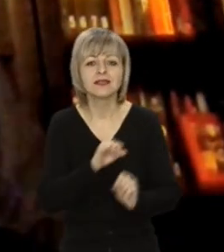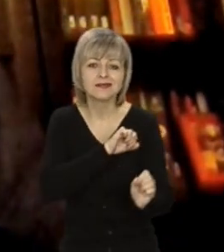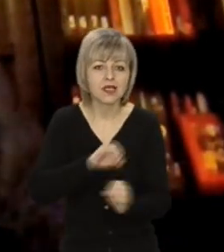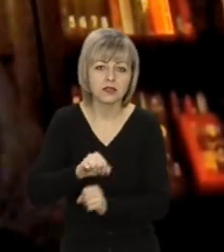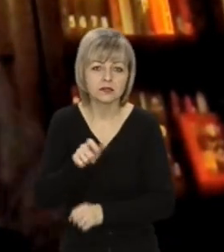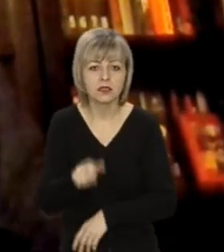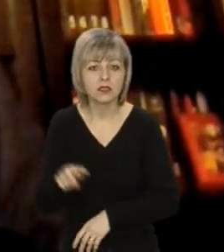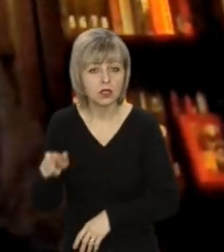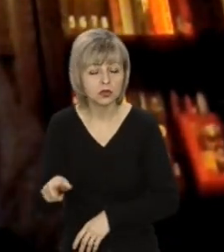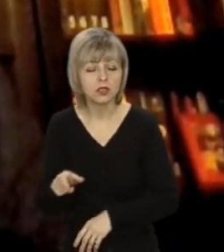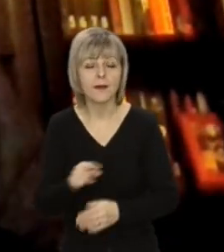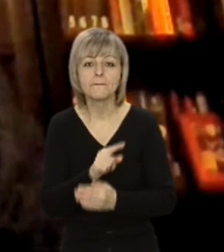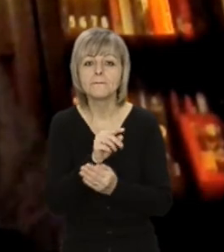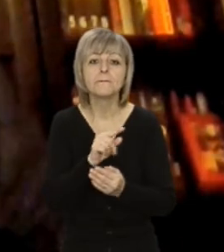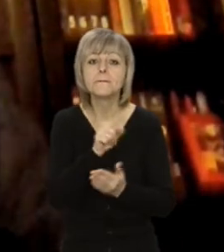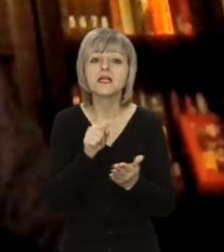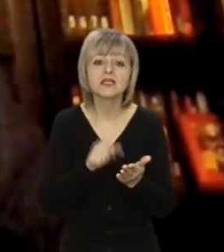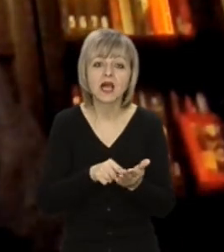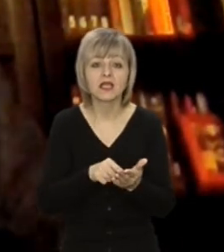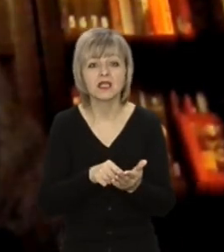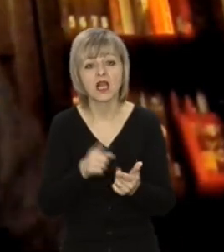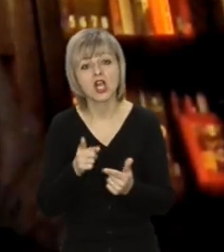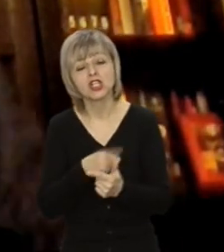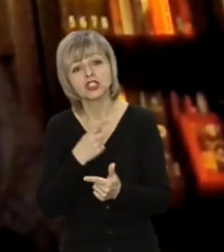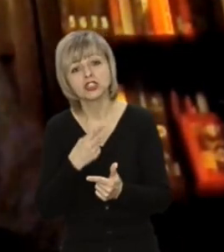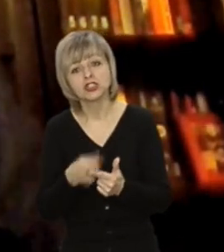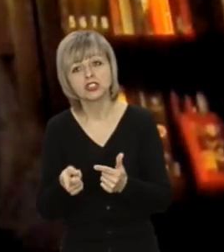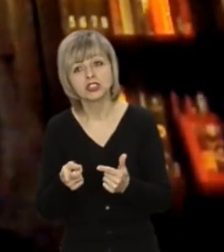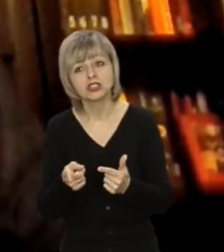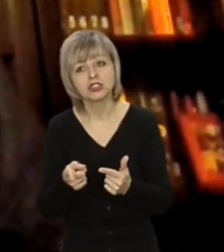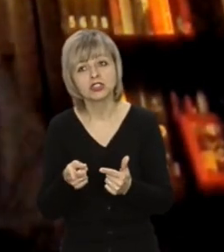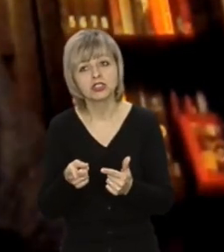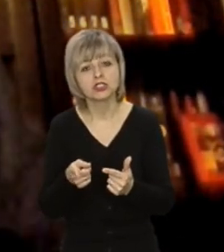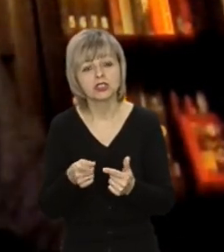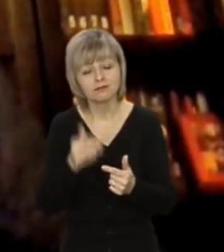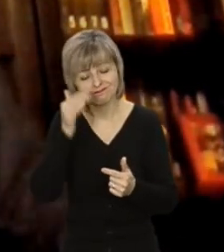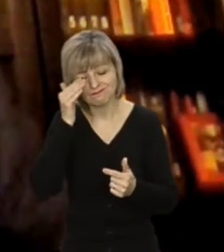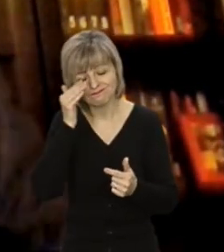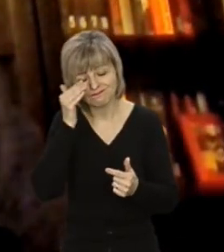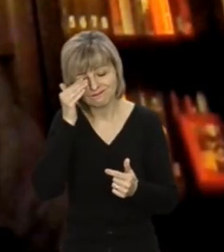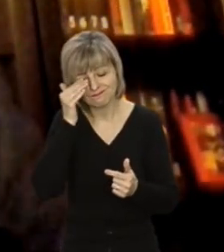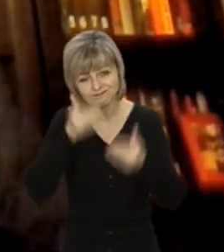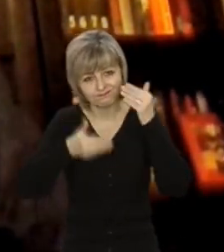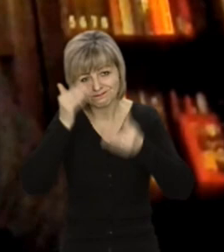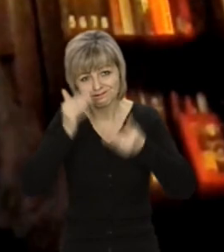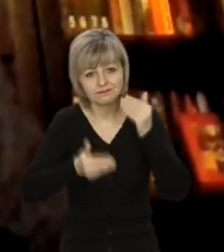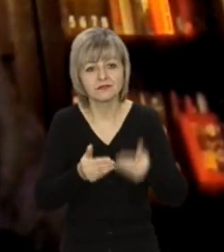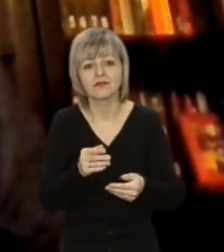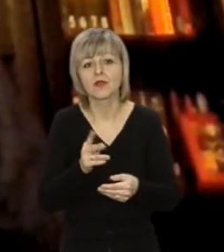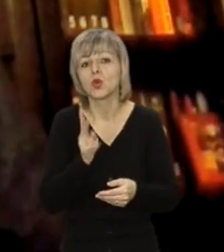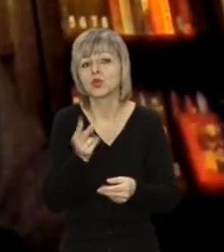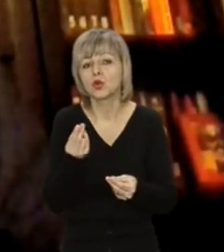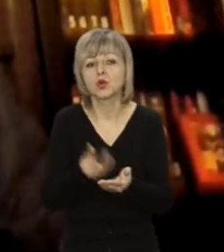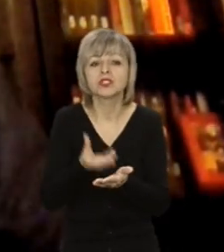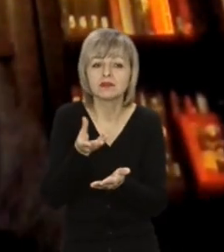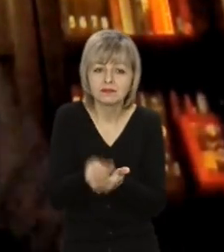Тож, тут питання, чи заплющувати очі на склад злочину, бо хтось дає хабар, хтось бере